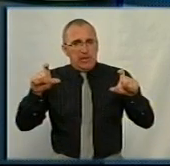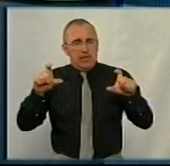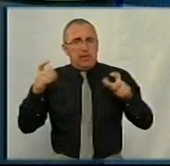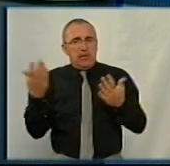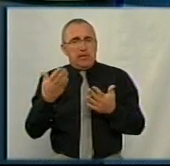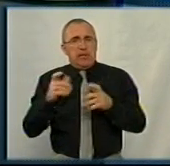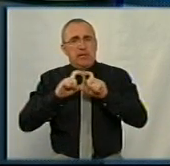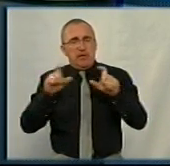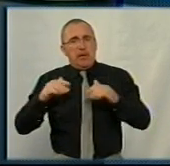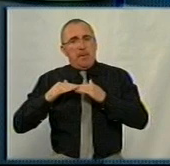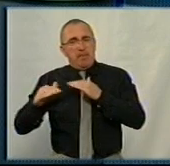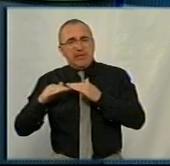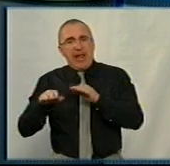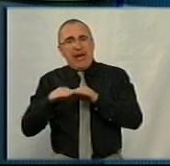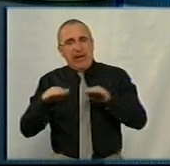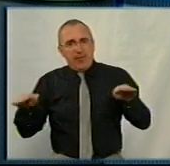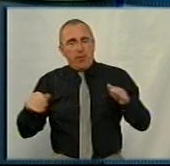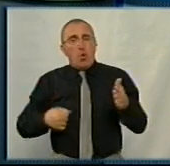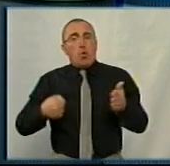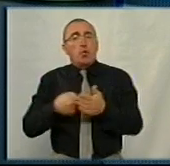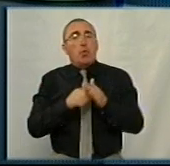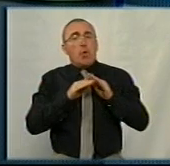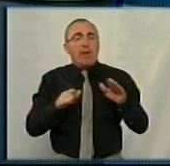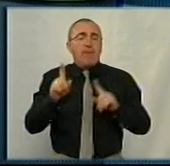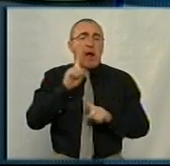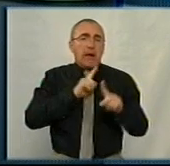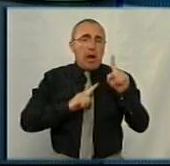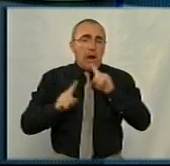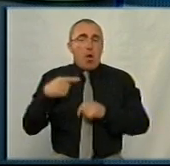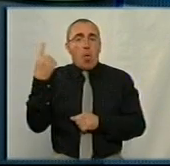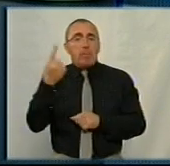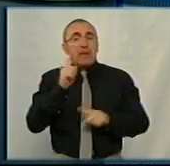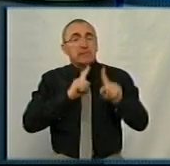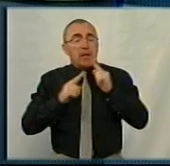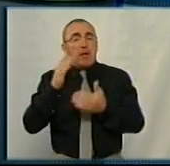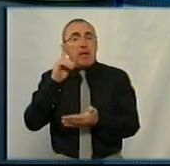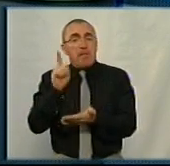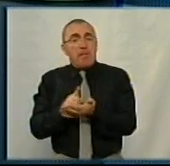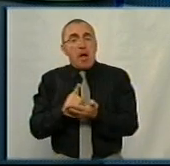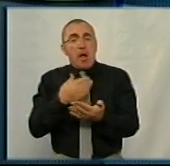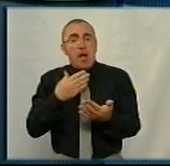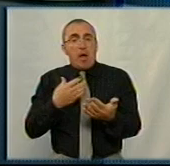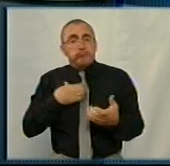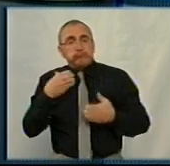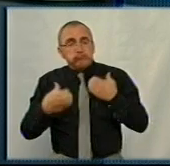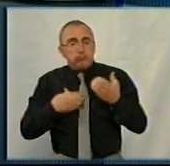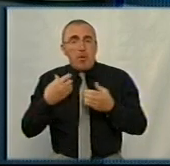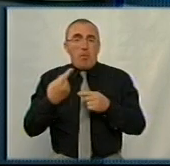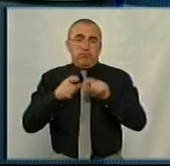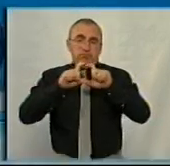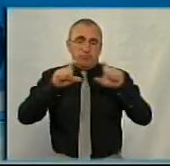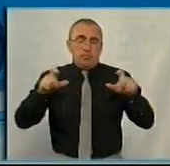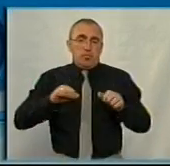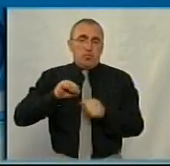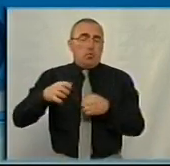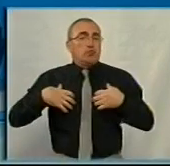як закладів місцевого рівня, відповідно до рівня ради. Тобто, обласна рада має опікуватись обласними закладами охорони здоров